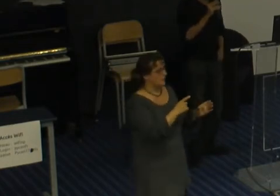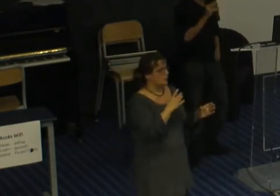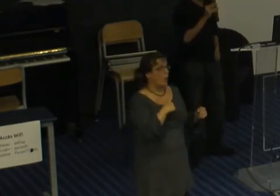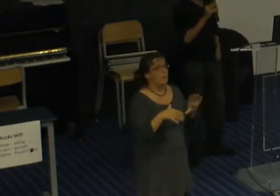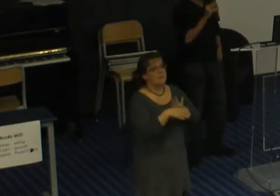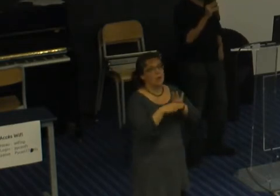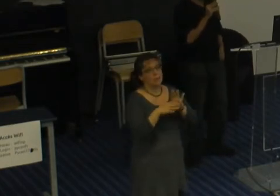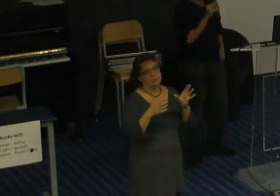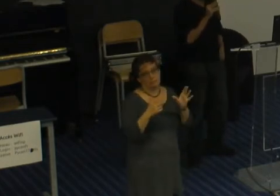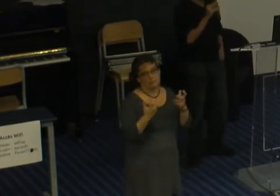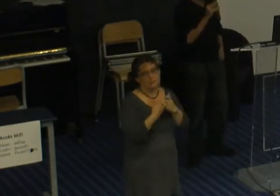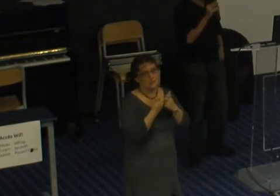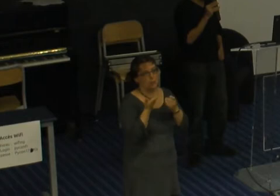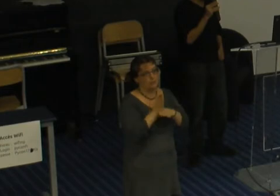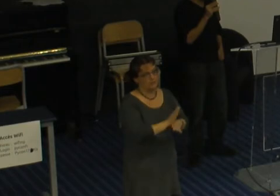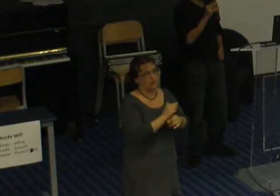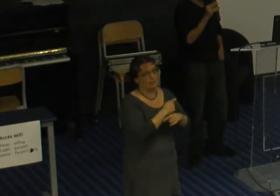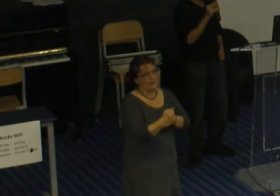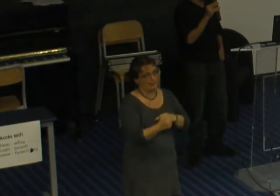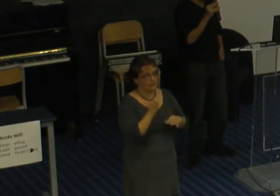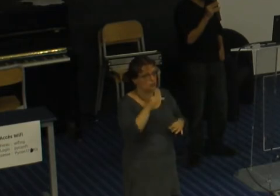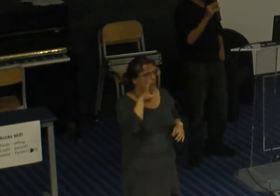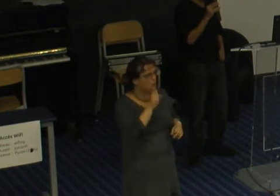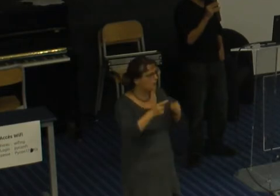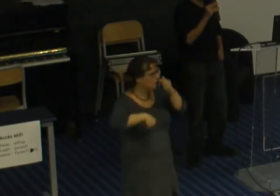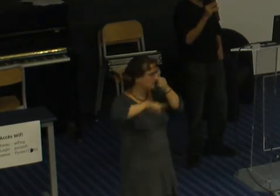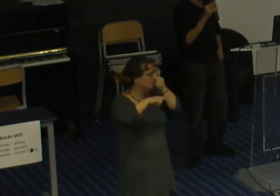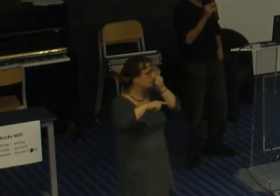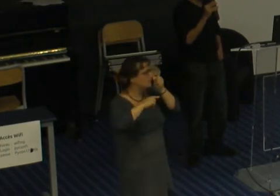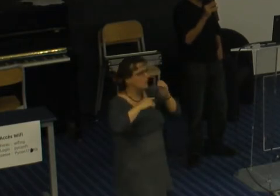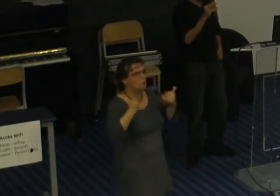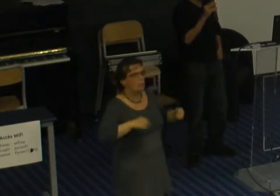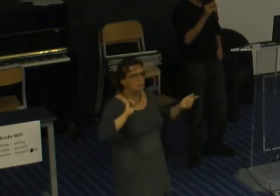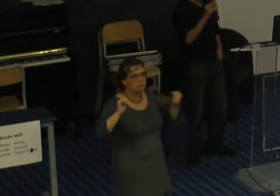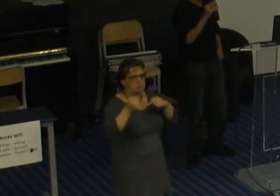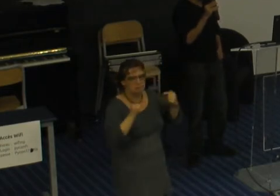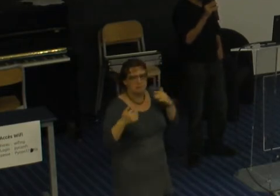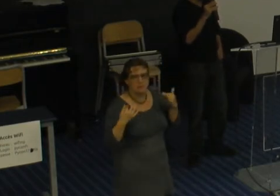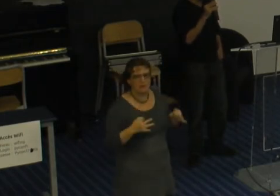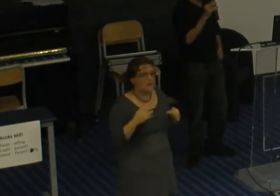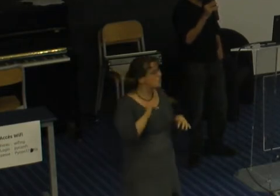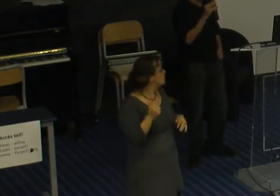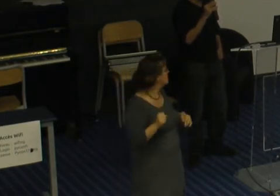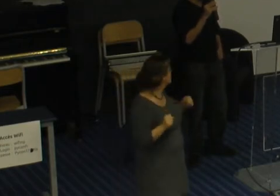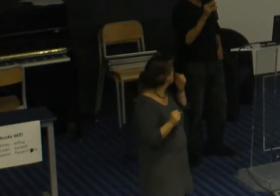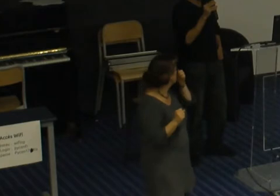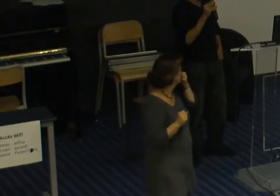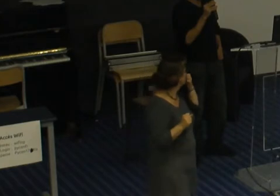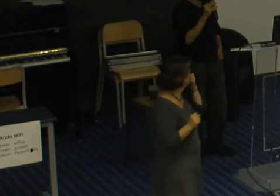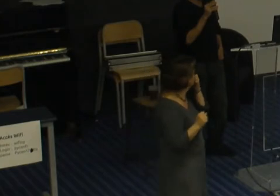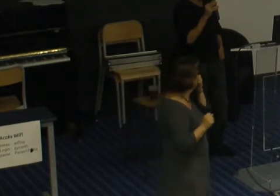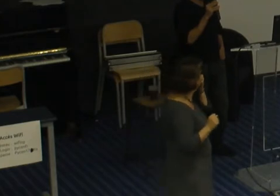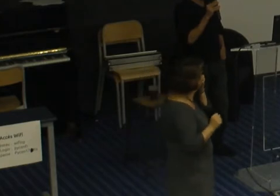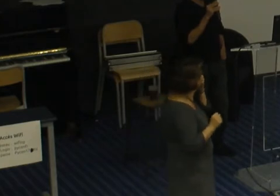sais pas si vous avez vu un peu la polémique autour de Node.js récemment où il y a un corps